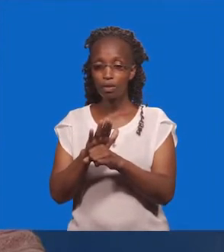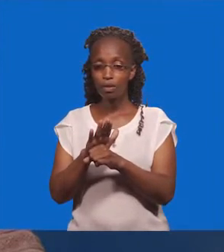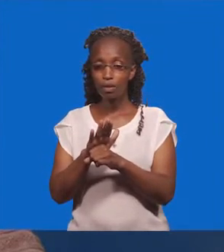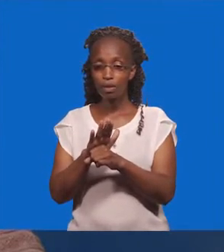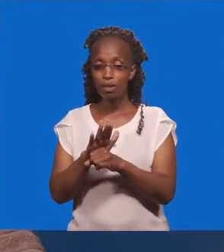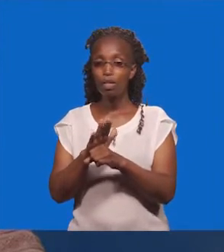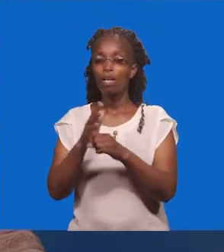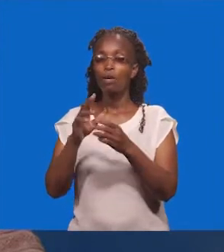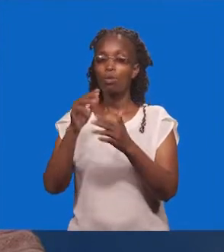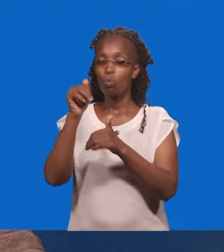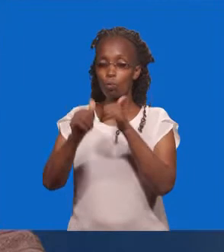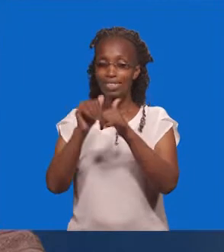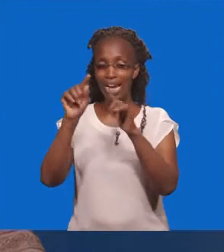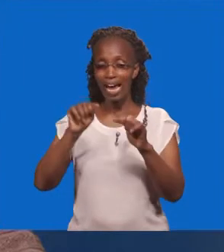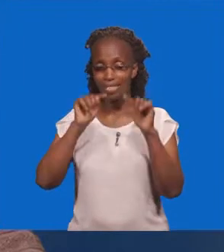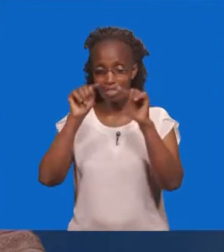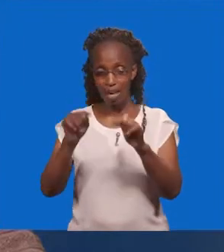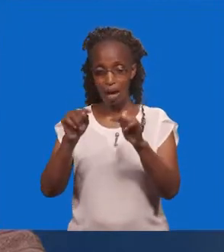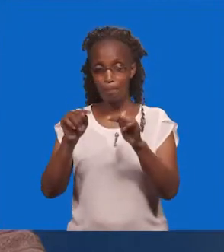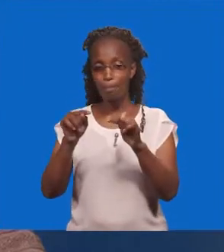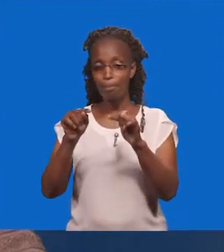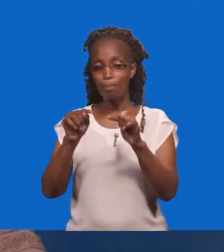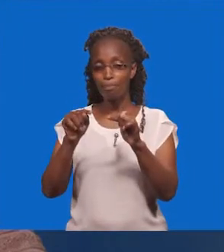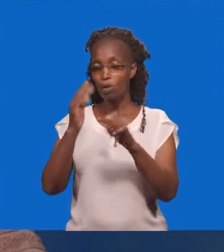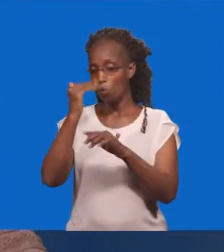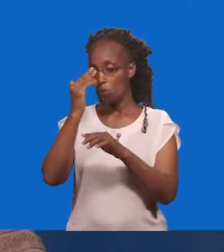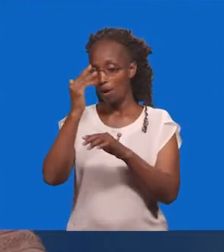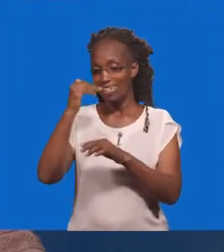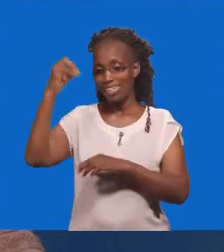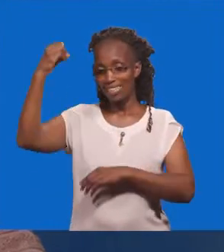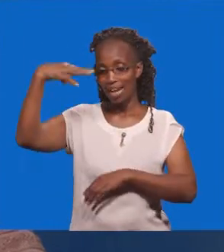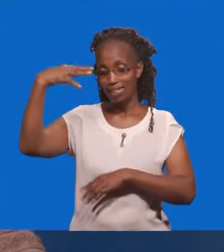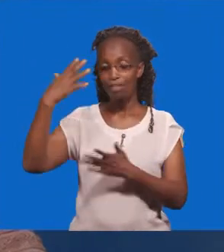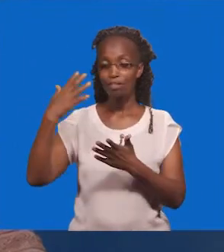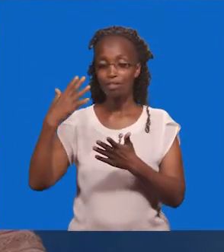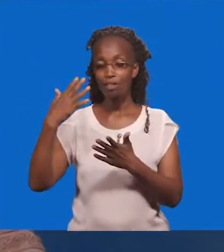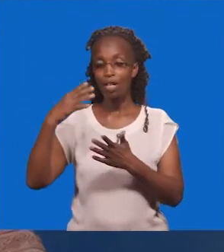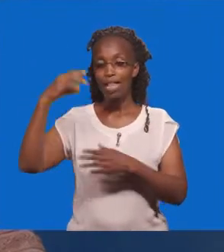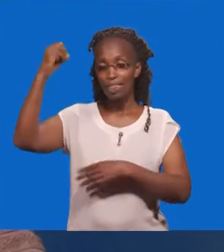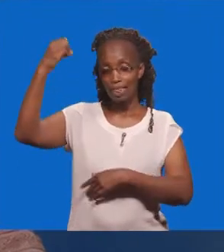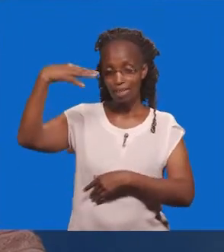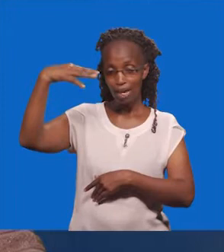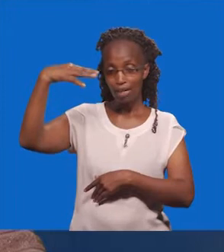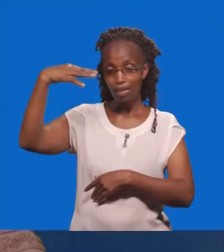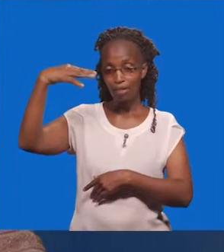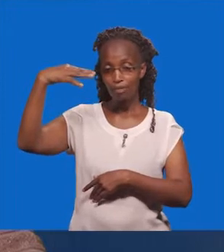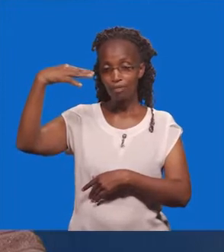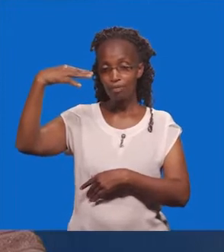Ambayo kilishuka njuu ya nduara ya hazi Kwa sababu ya njua Basi njua